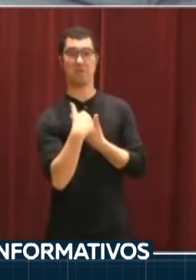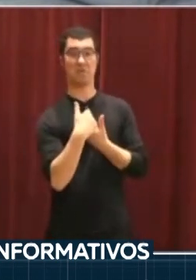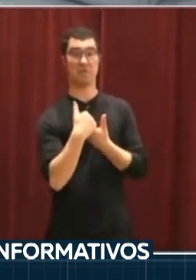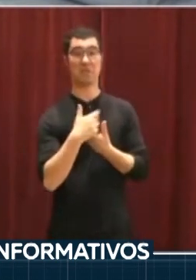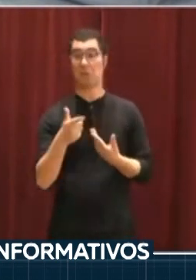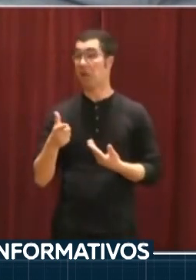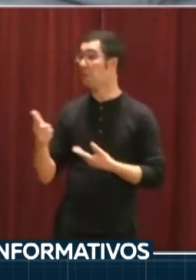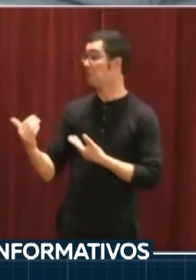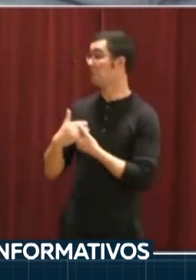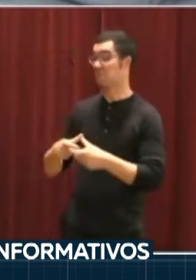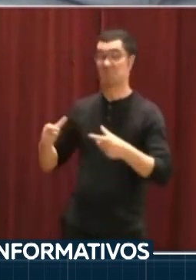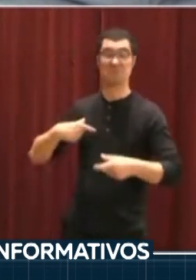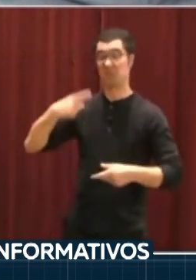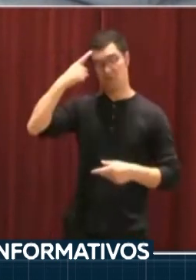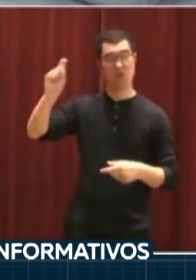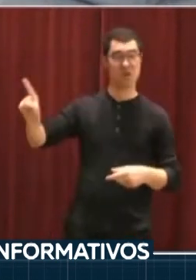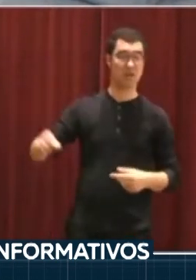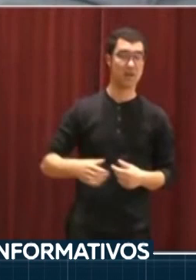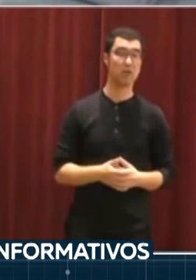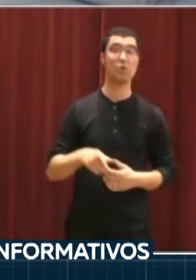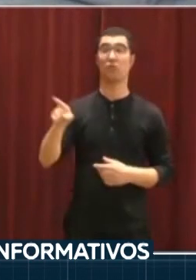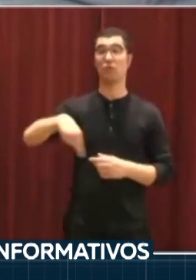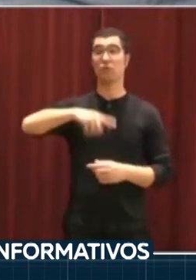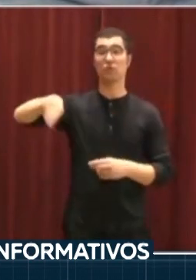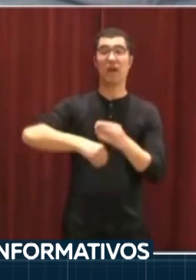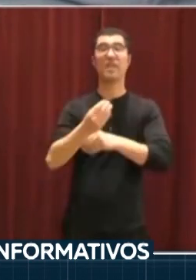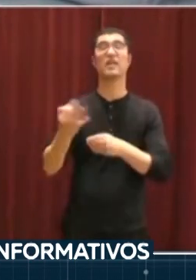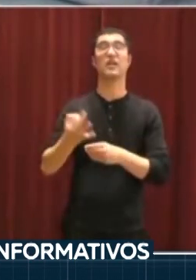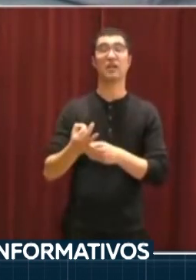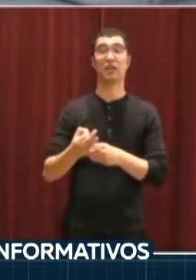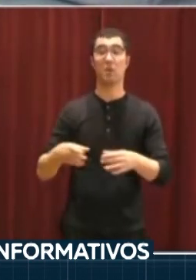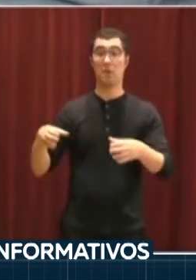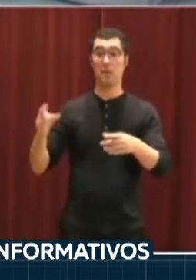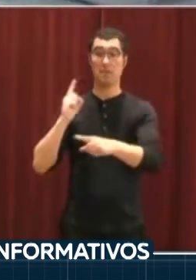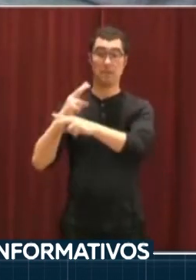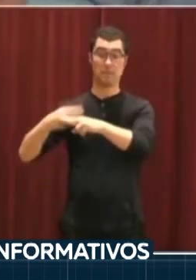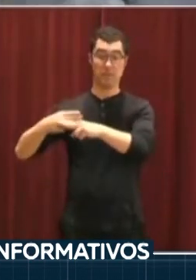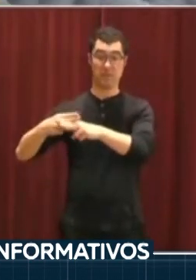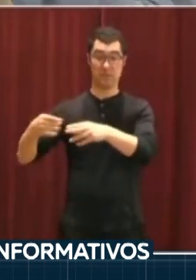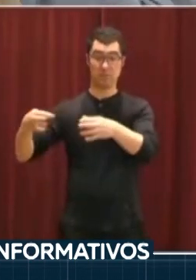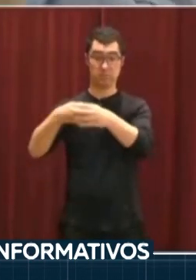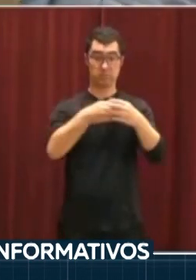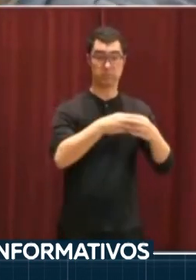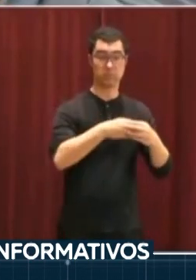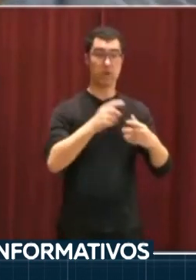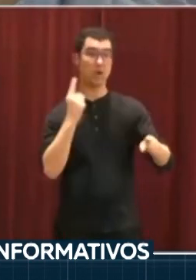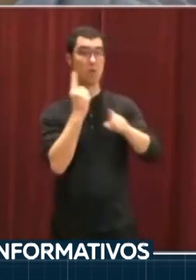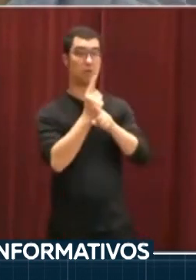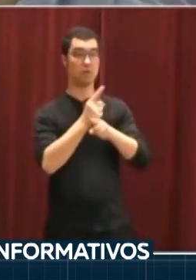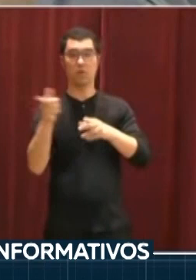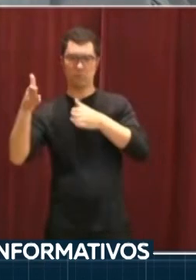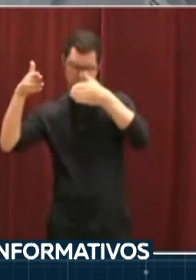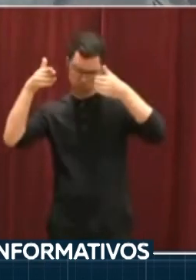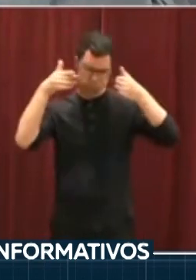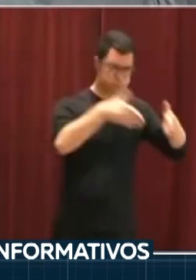trauran, el que han fet fins ara és que els partits polítics de s'oposició han posat a ser nines en el foco